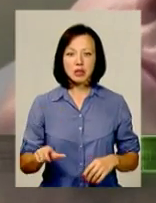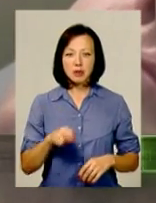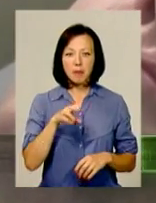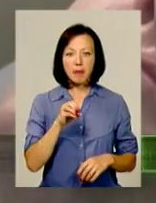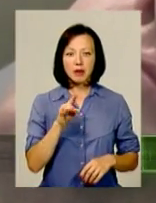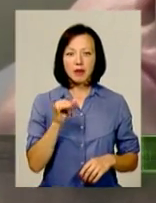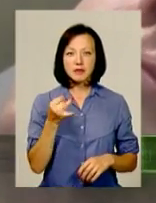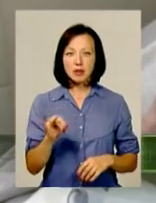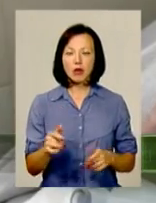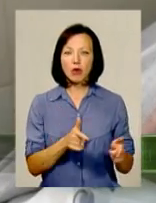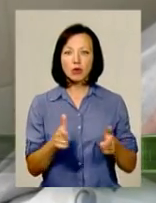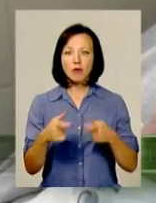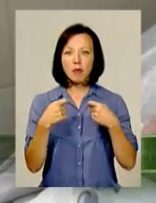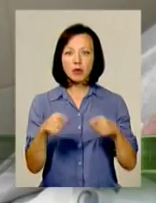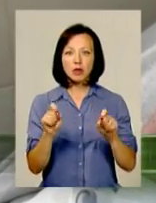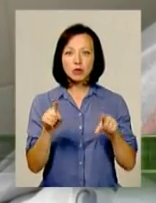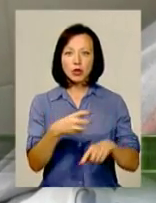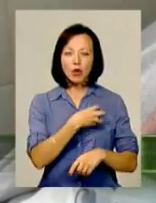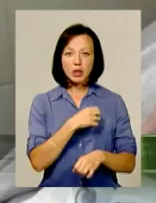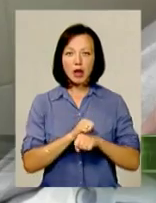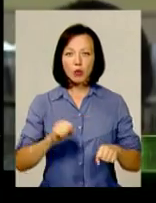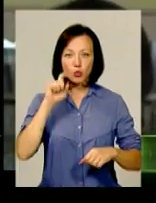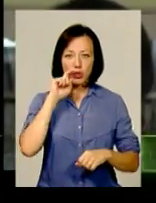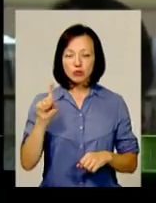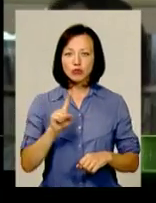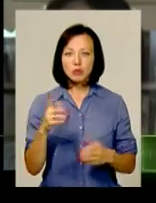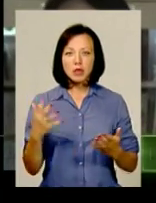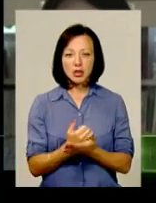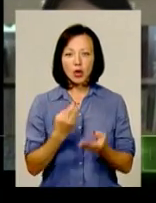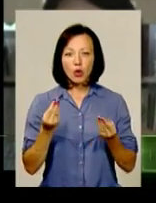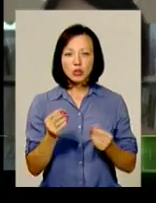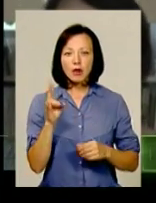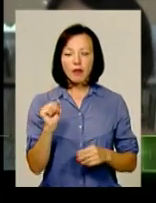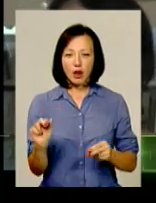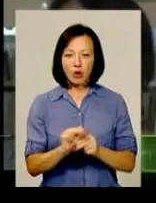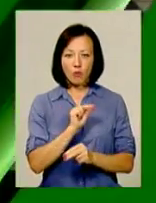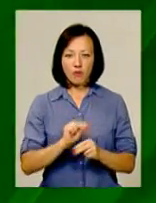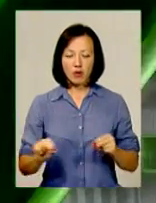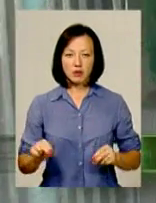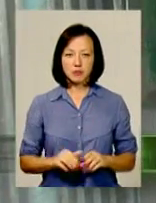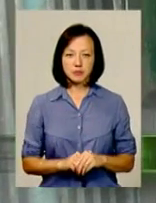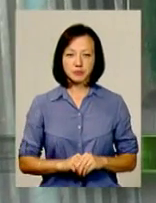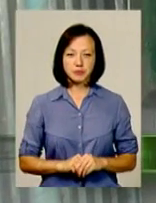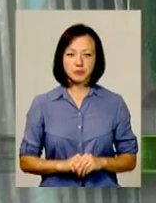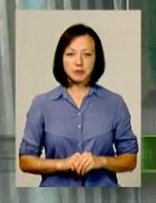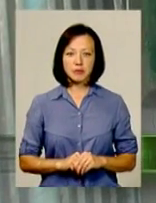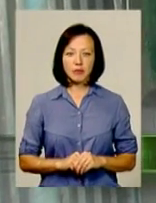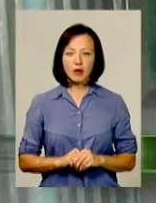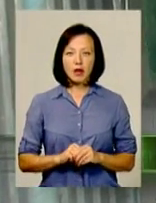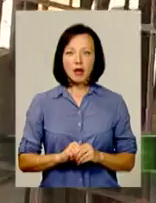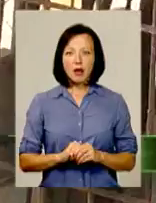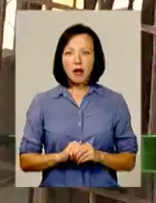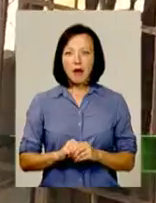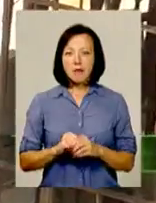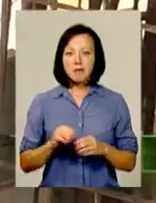готова продати його золотий орден Героя України, аби дістати гроші на лікування. Манівцями до